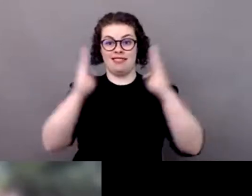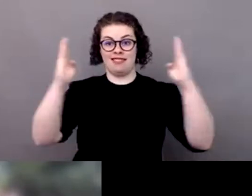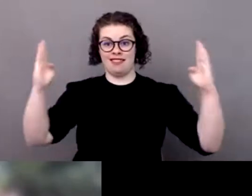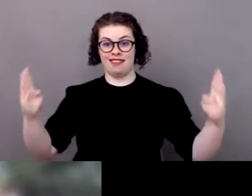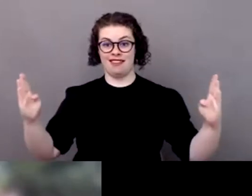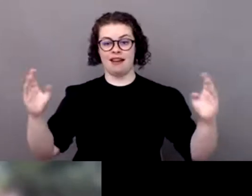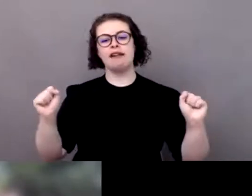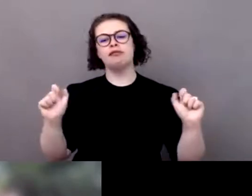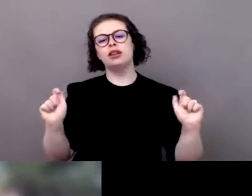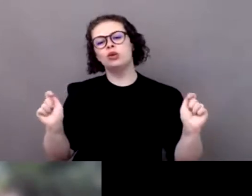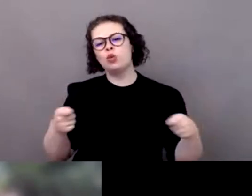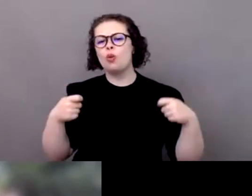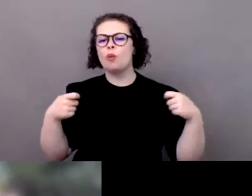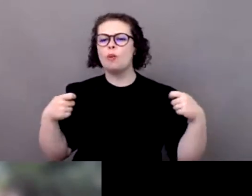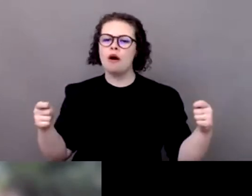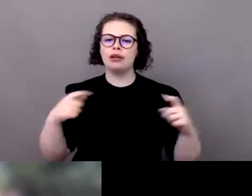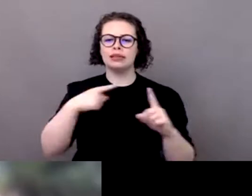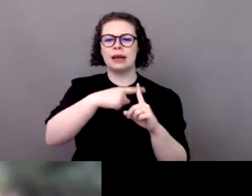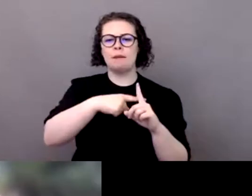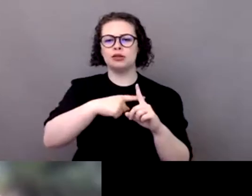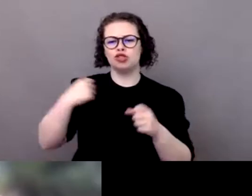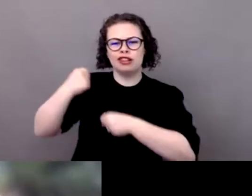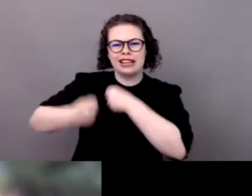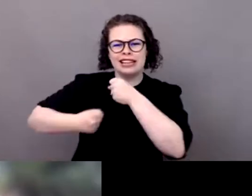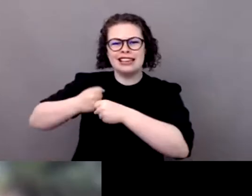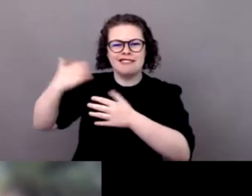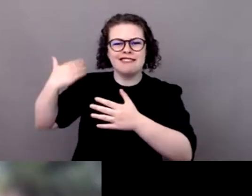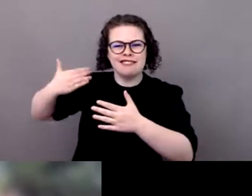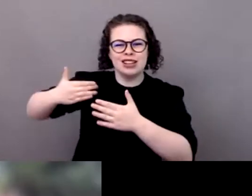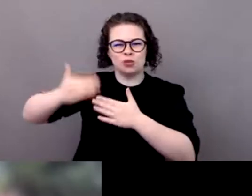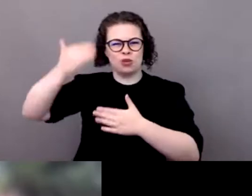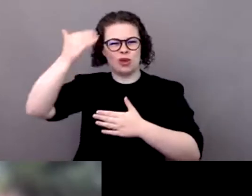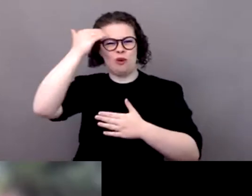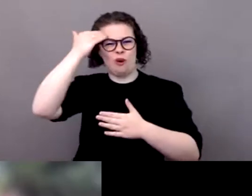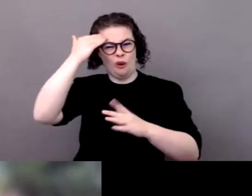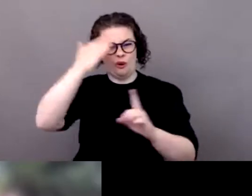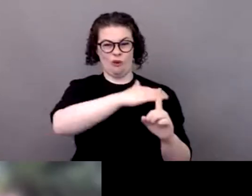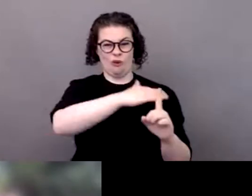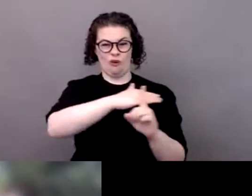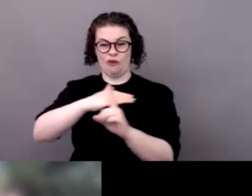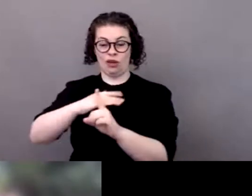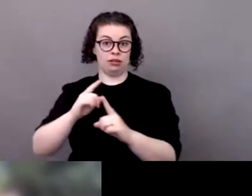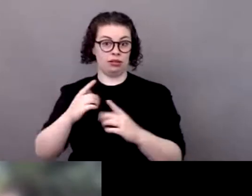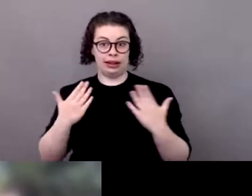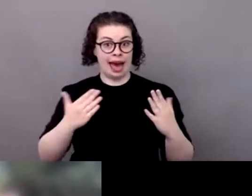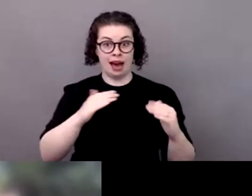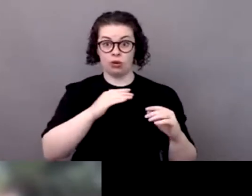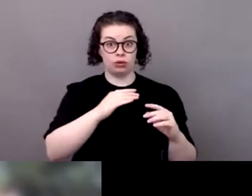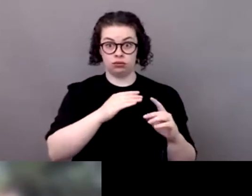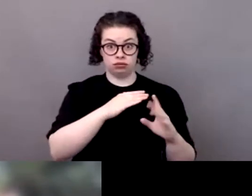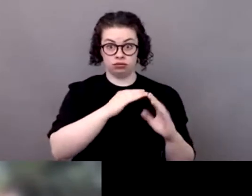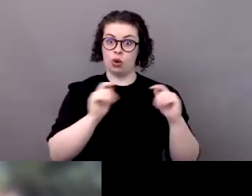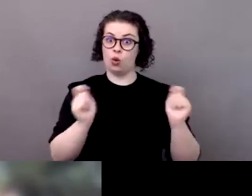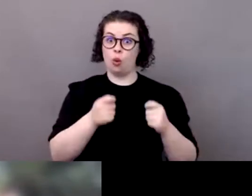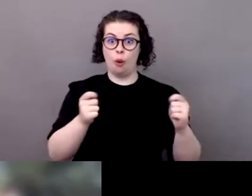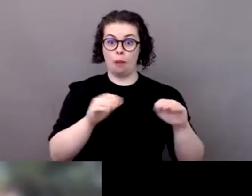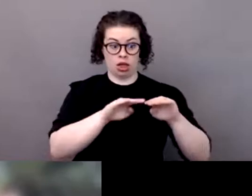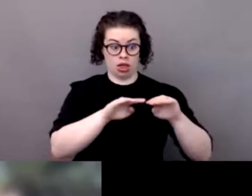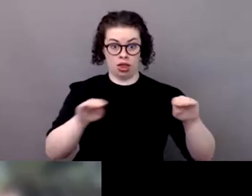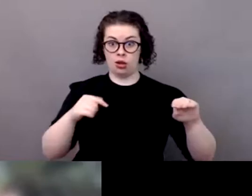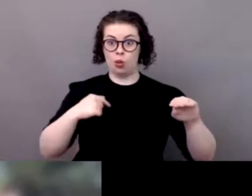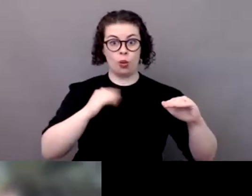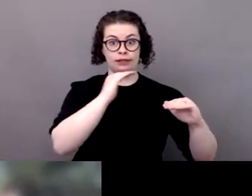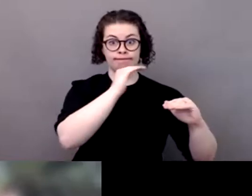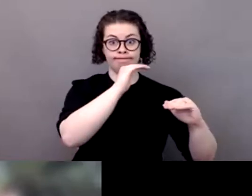pratiques en ville qui avec des effets de de d'îlots de chaleur qui peuvent être assez importants et